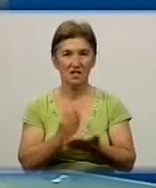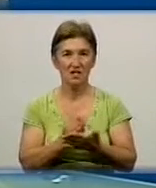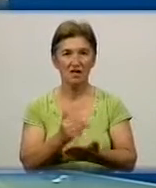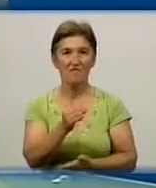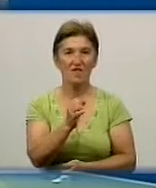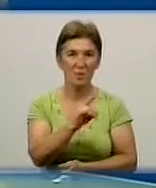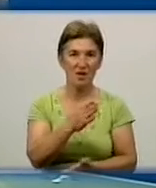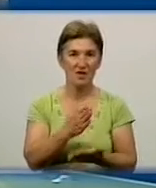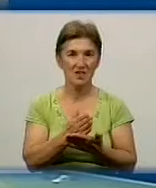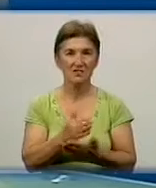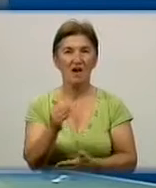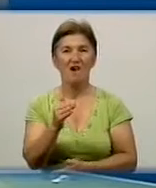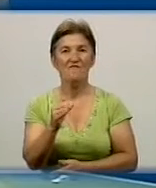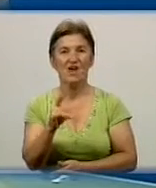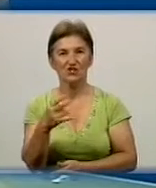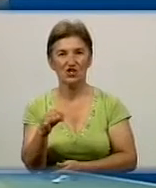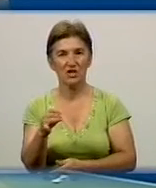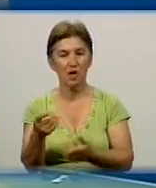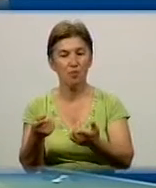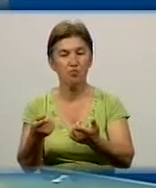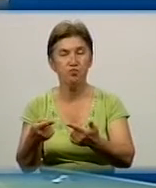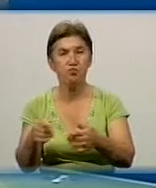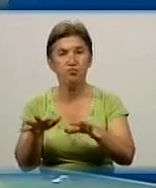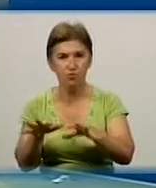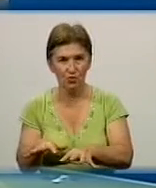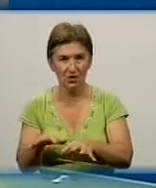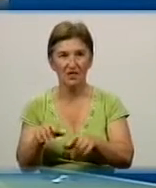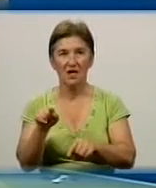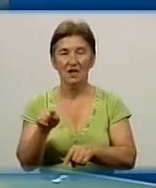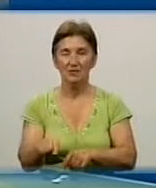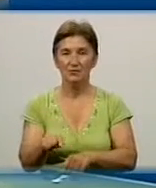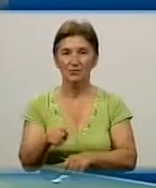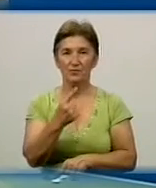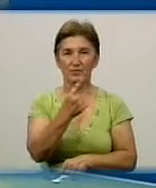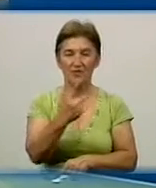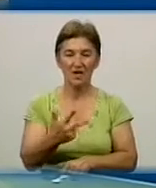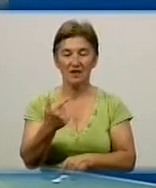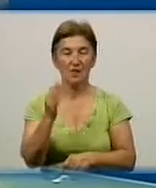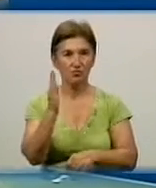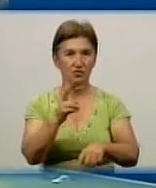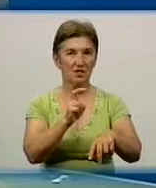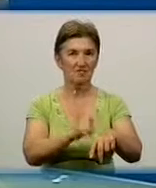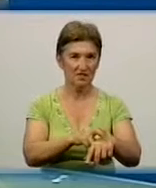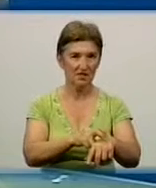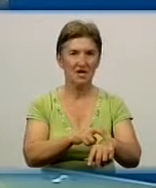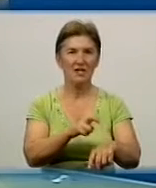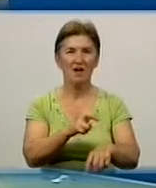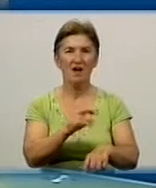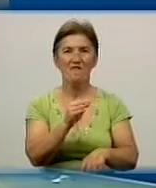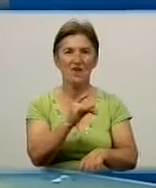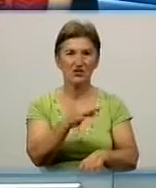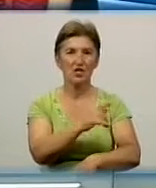фельдшерські пункти. З них третина – це ФАПів, де буде лікар, фельдшер і медсестра.